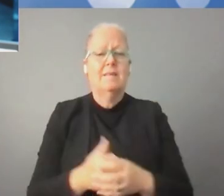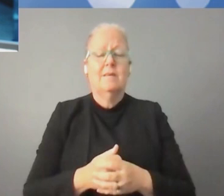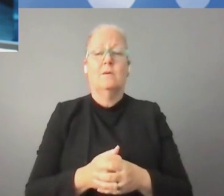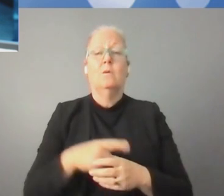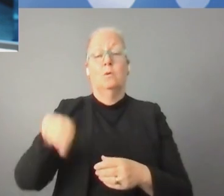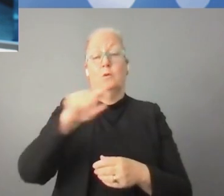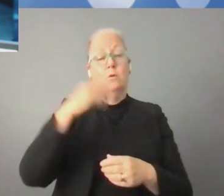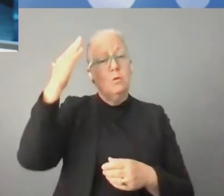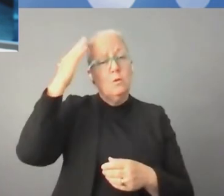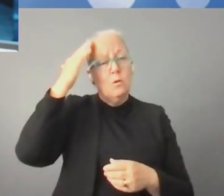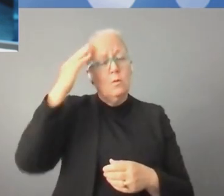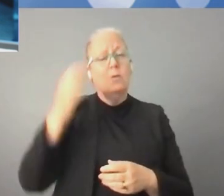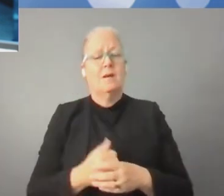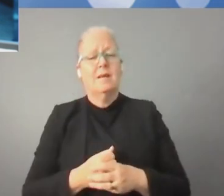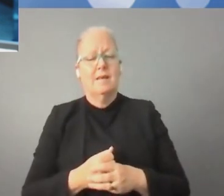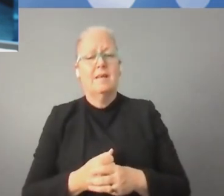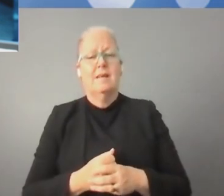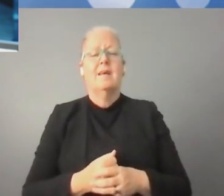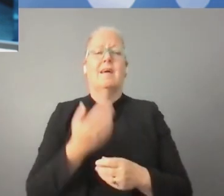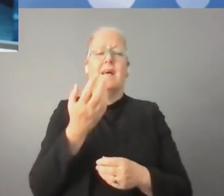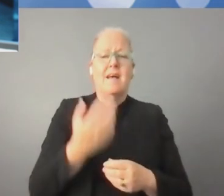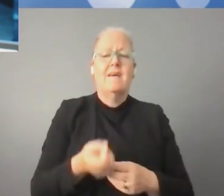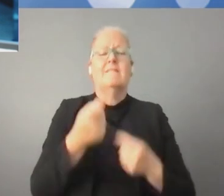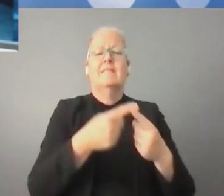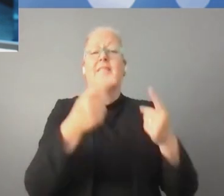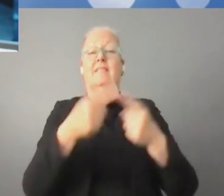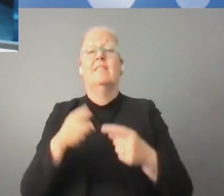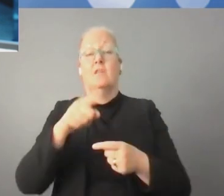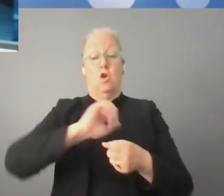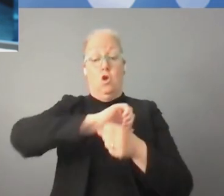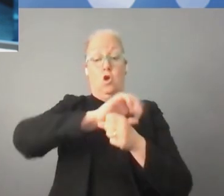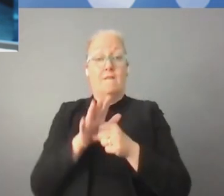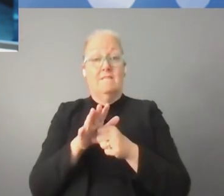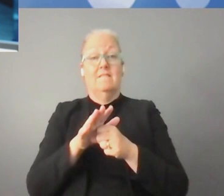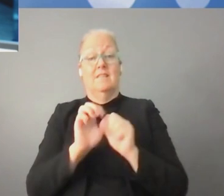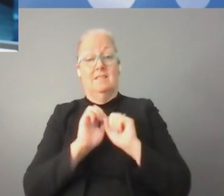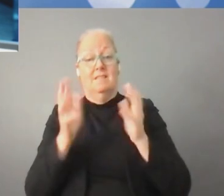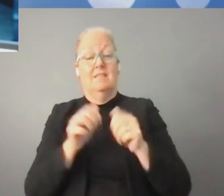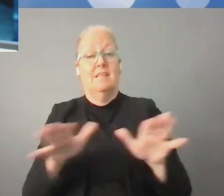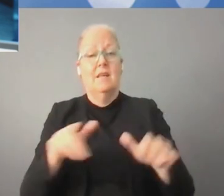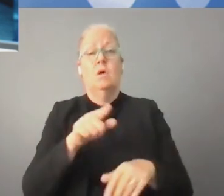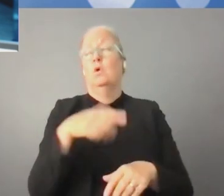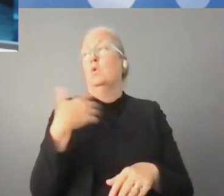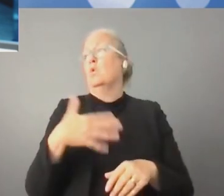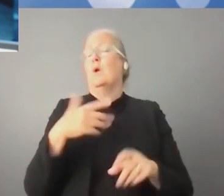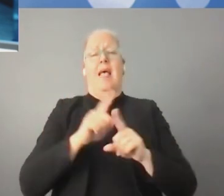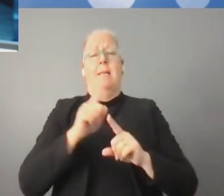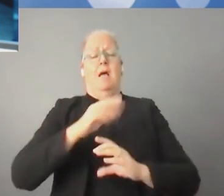المشاركين العزاء في منتدى حكمة الإنترنت. كلنا نوعون بأن الجائحة ورغم